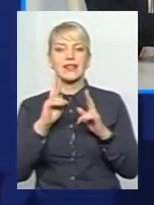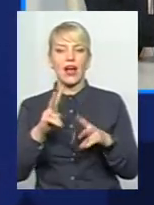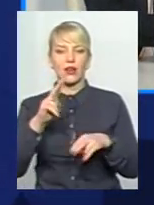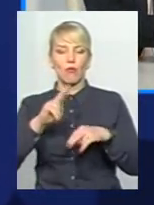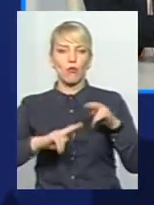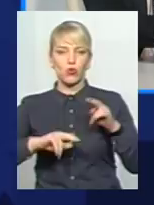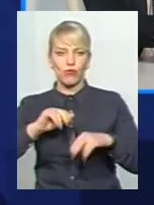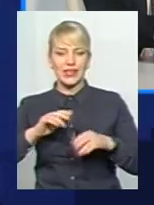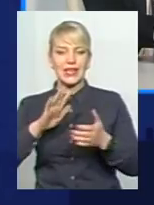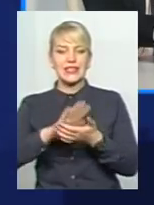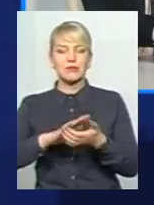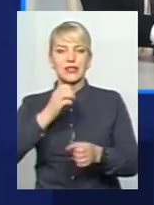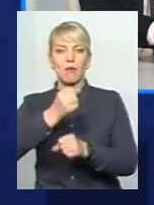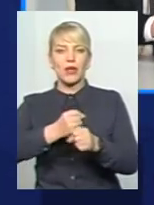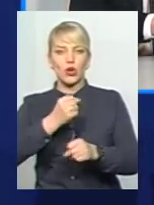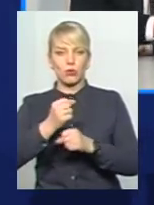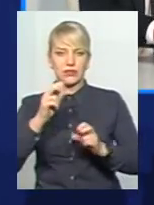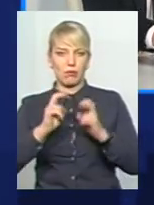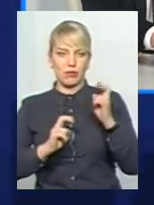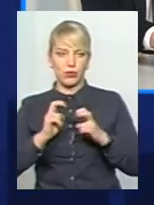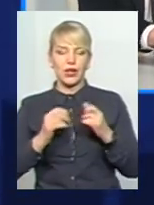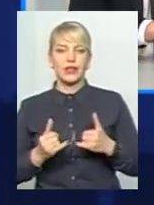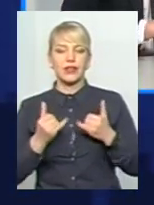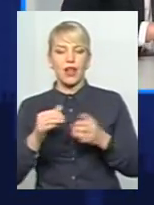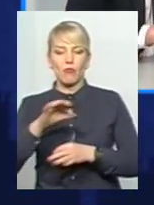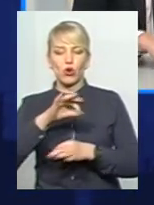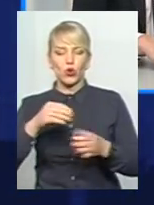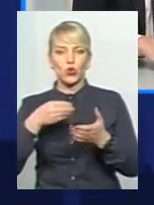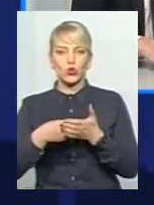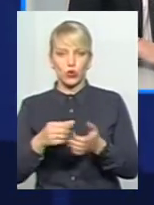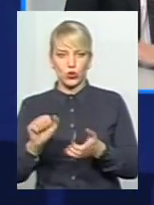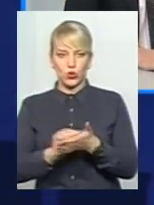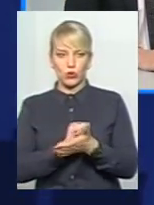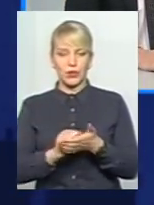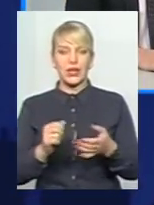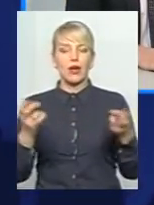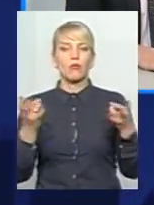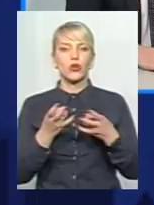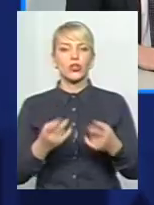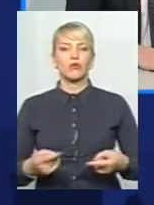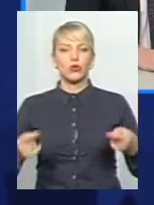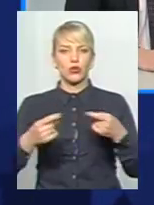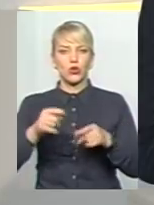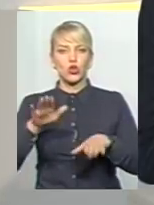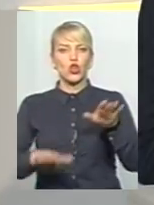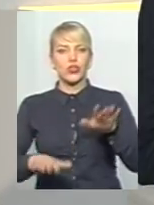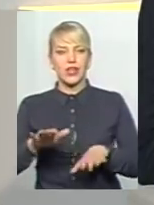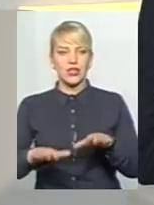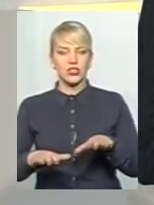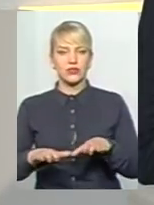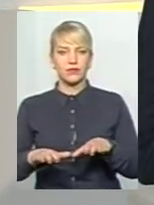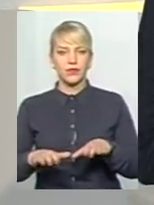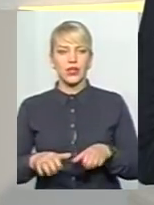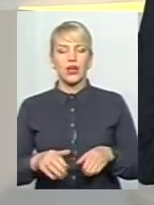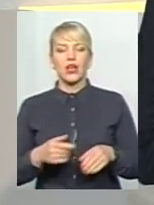сміттєприробне підприємство, для проєкту кошторисної документації, для ТЕО потрібен чіткий тоннаж, а отже вага.